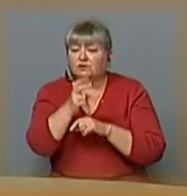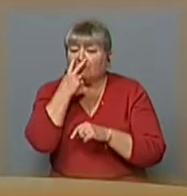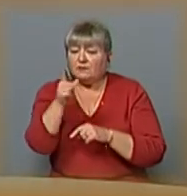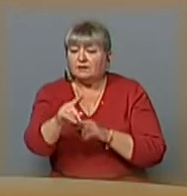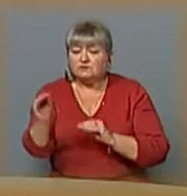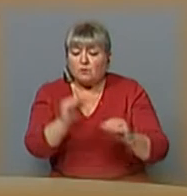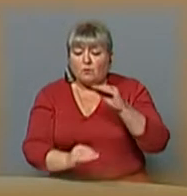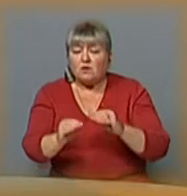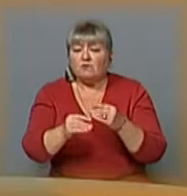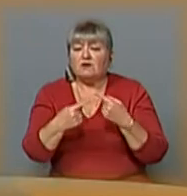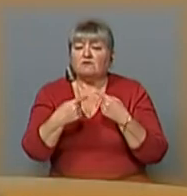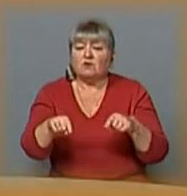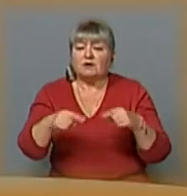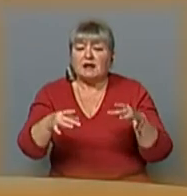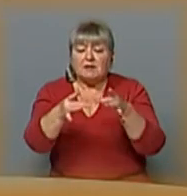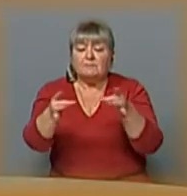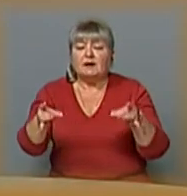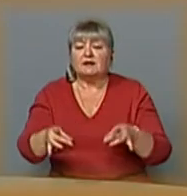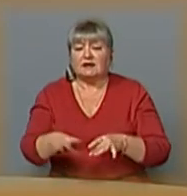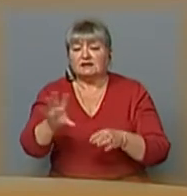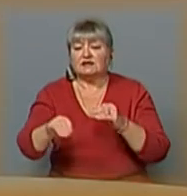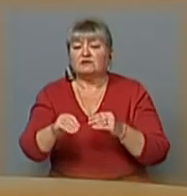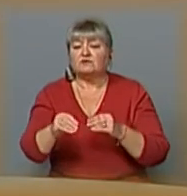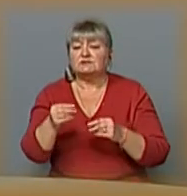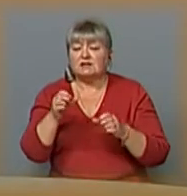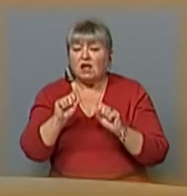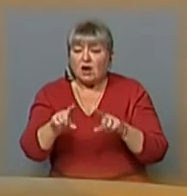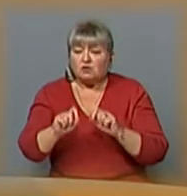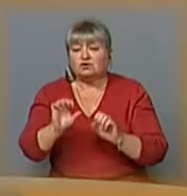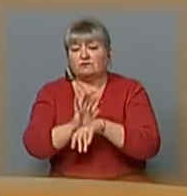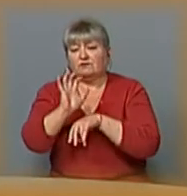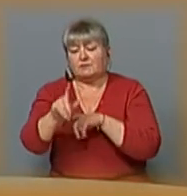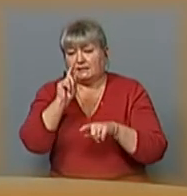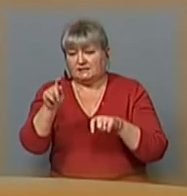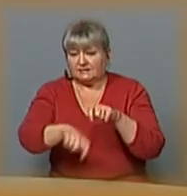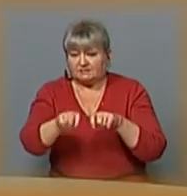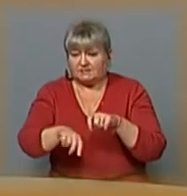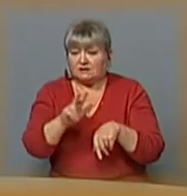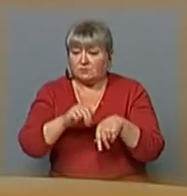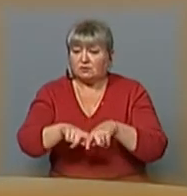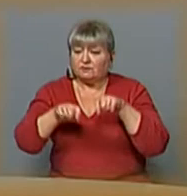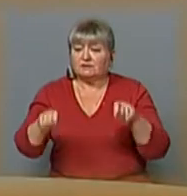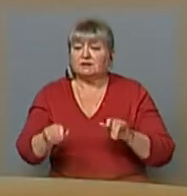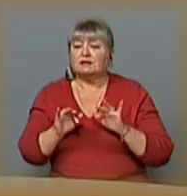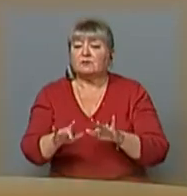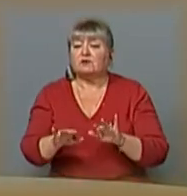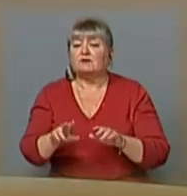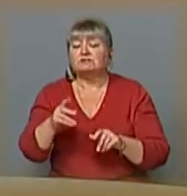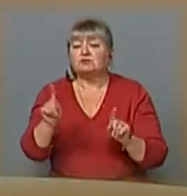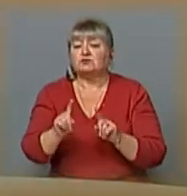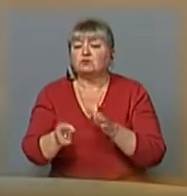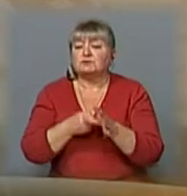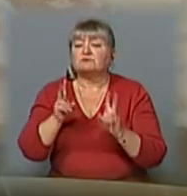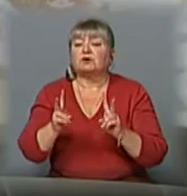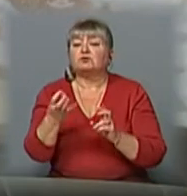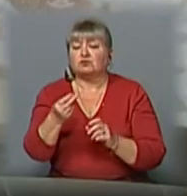упакував в окремі пакети, усі коштовності відправили на експертизу. Правоохоронці відкрили провадження, щоб з'ясувати, хто ще причетний до